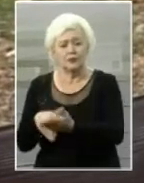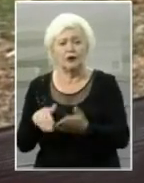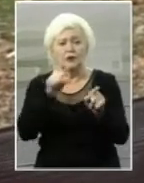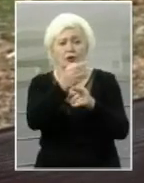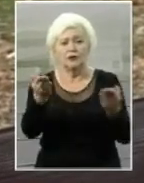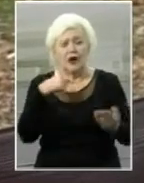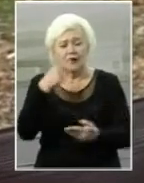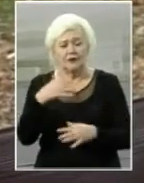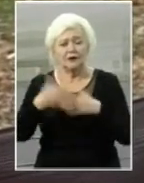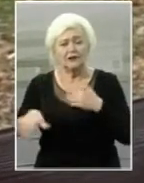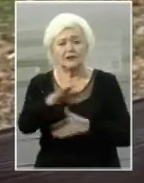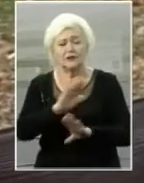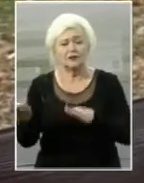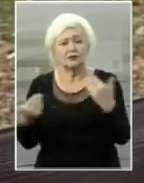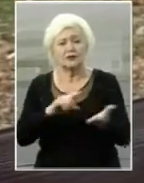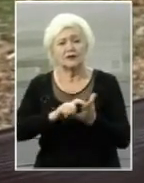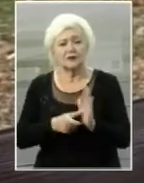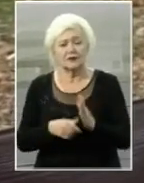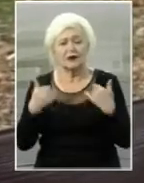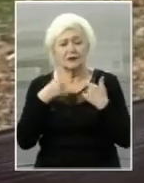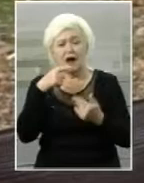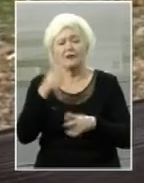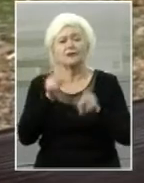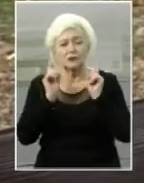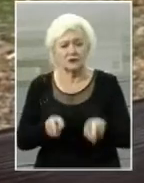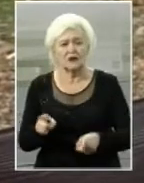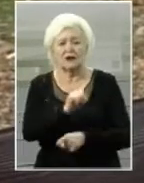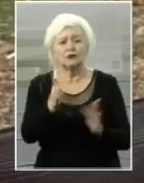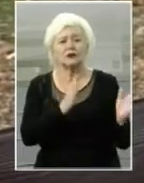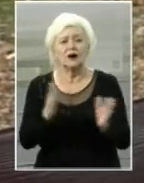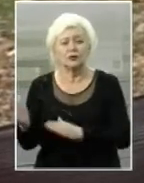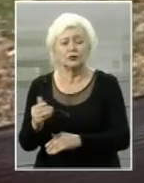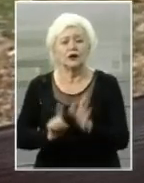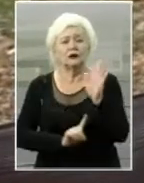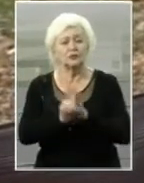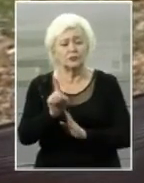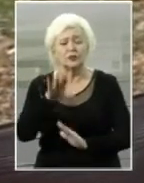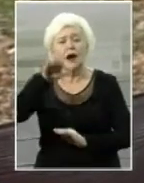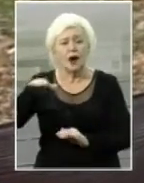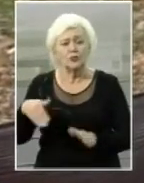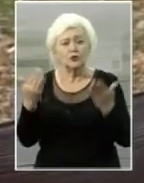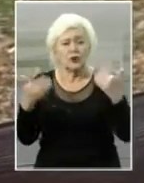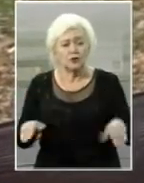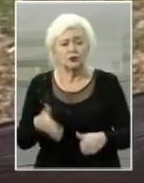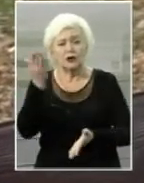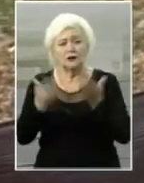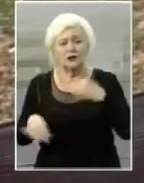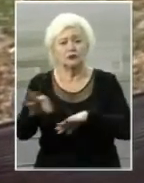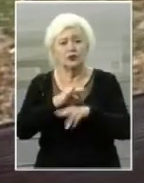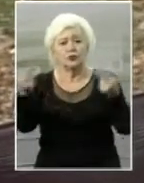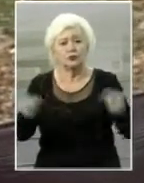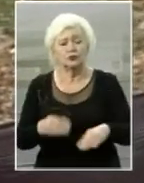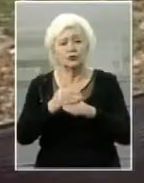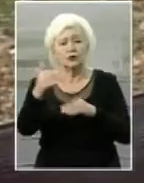говорила, що в Херсоні дасть житло. Я кажу, що згодна хоч на гуртожиток спочатку, а потім вже. Якщо одружимося, то